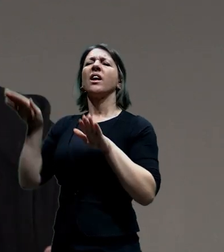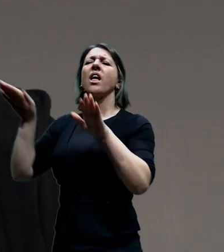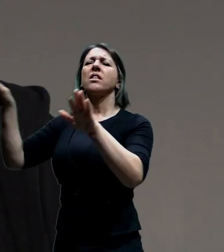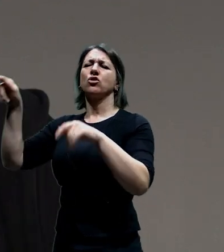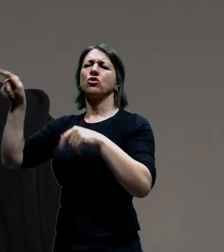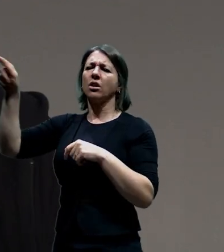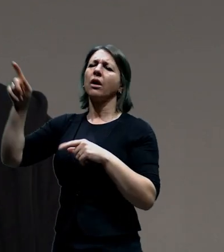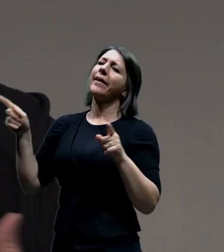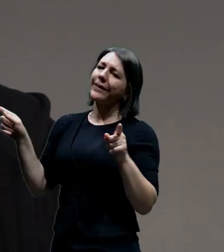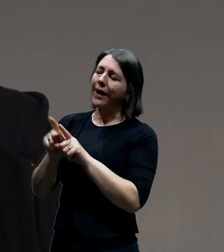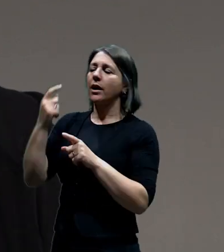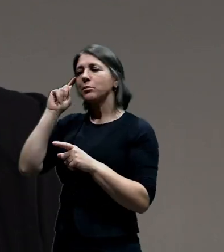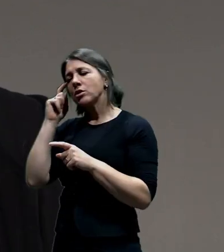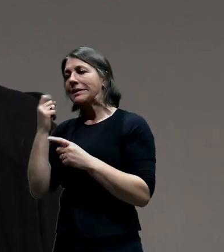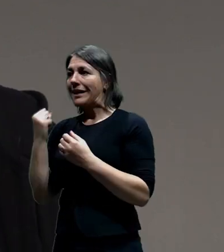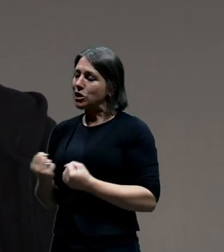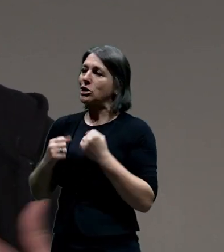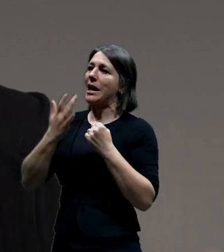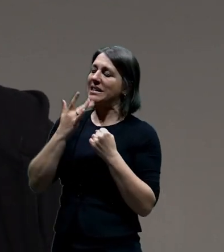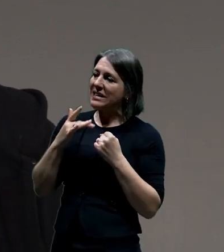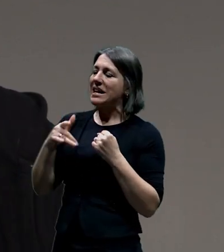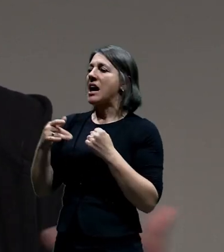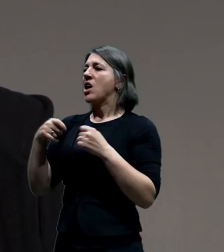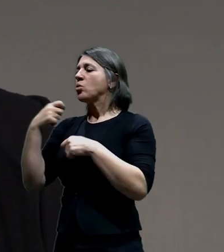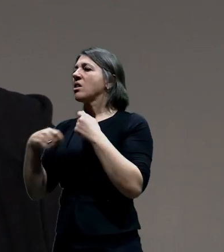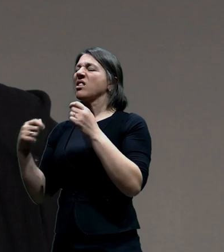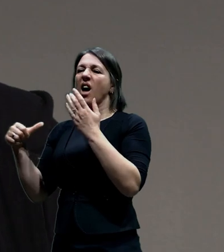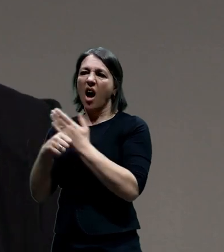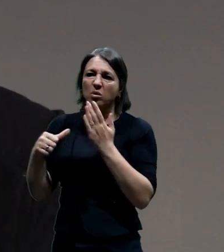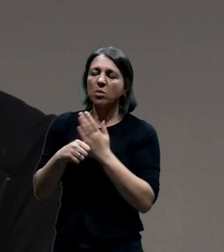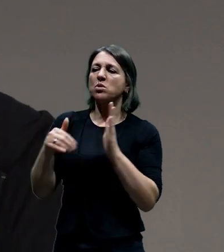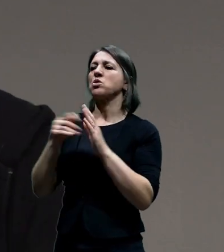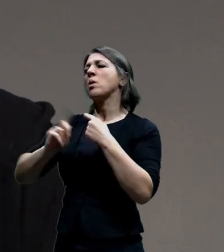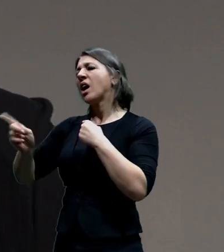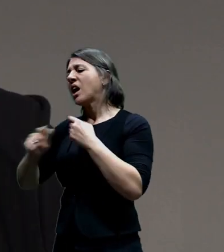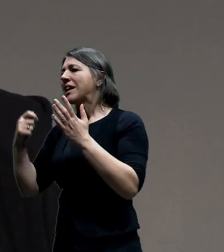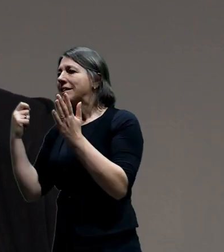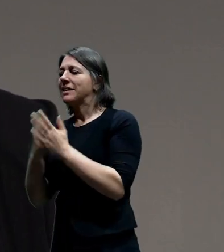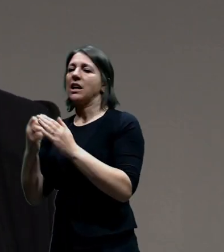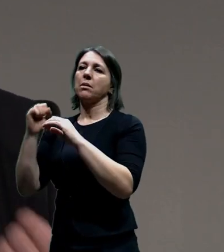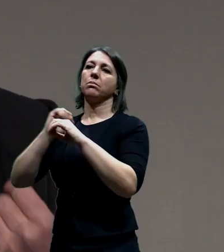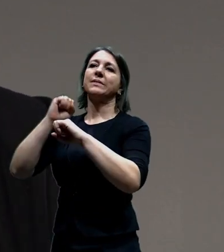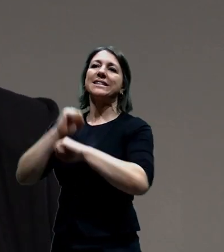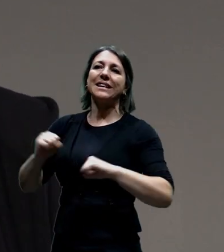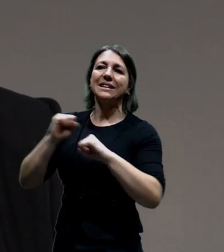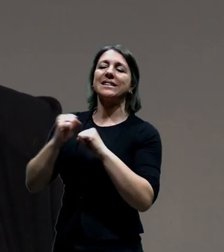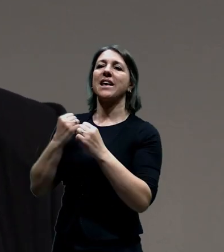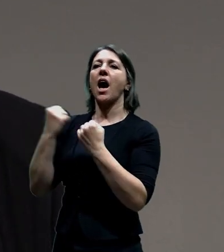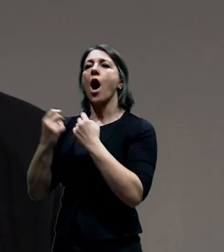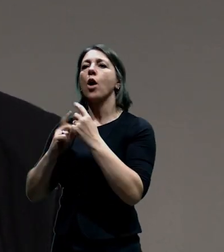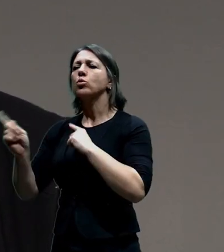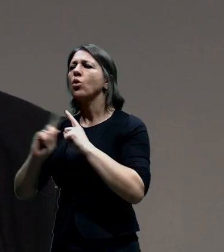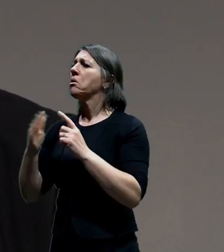taky se tam řeší prostě individuálně, automobilová doprava, autobusy, šatly. A vlastně my s těmi dopravními inženými komunikujeme úplně